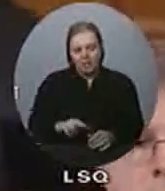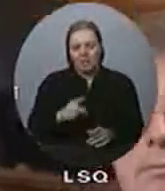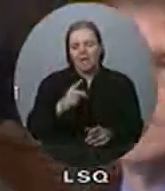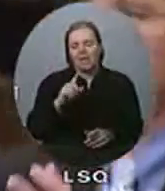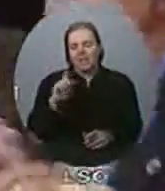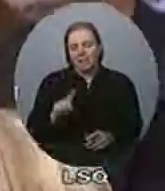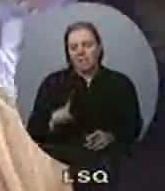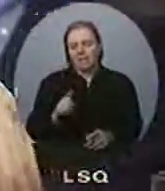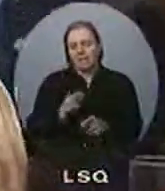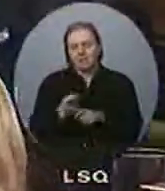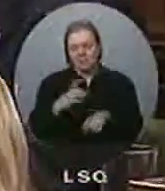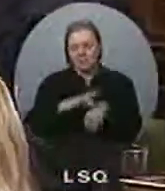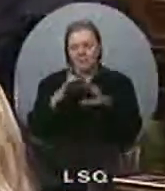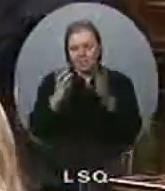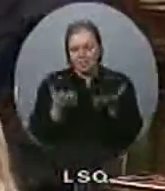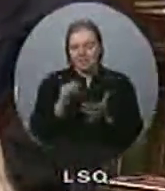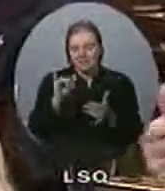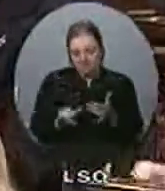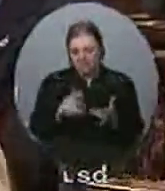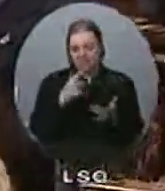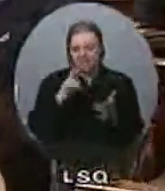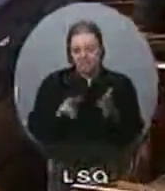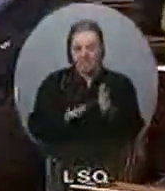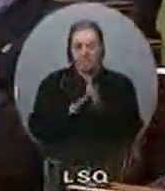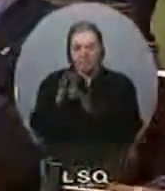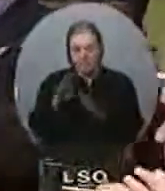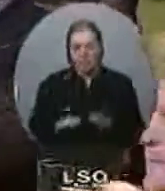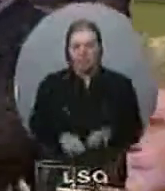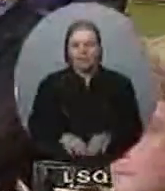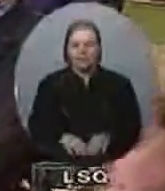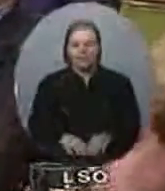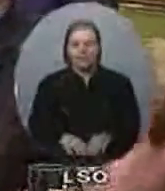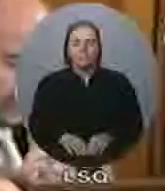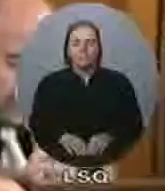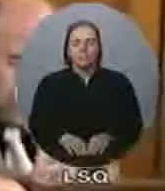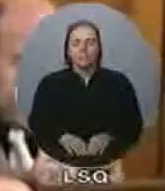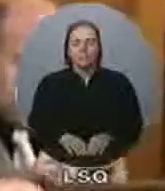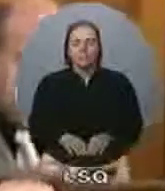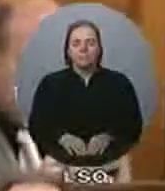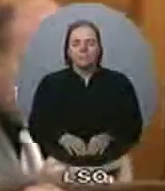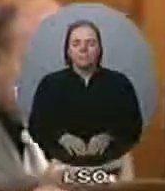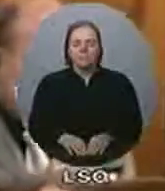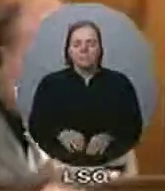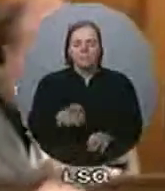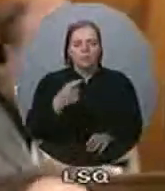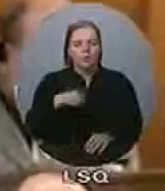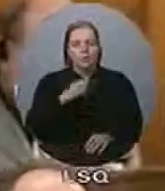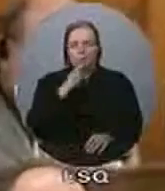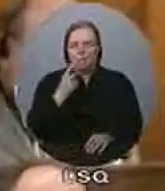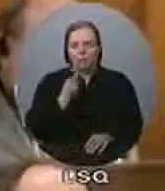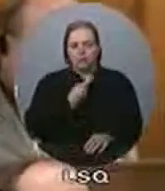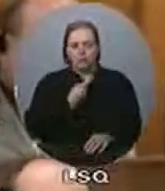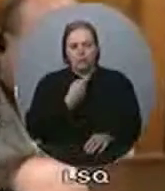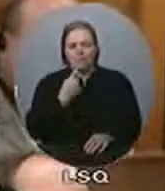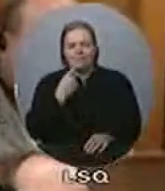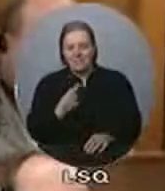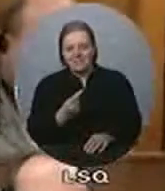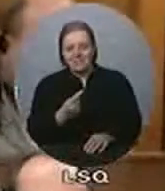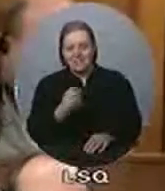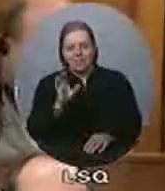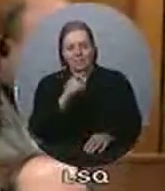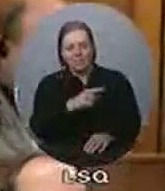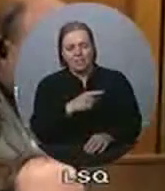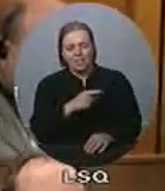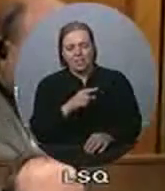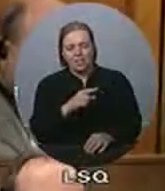émissions d'EGS. Ça, c'est des progrès. Le durable député à'EUFAX, nous ne sommes pas les seuls à dire que les conservateurs